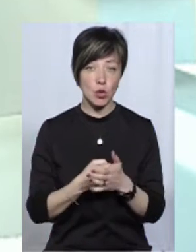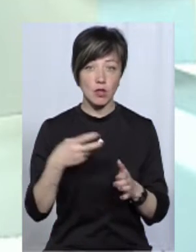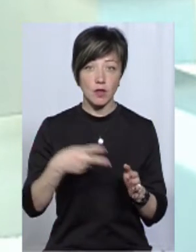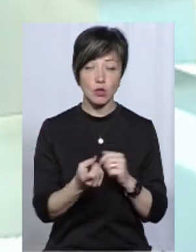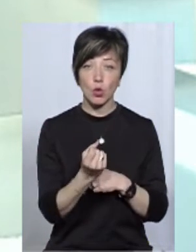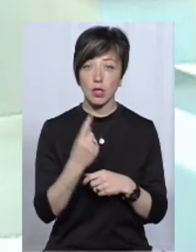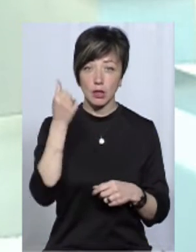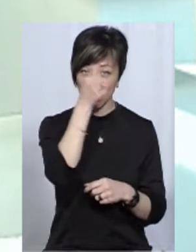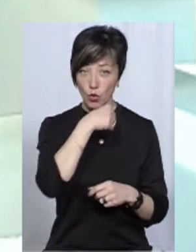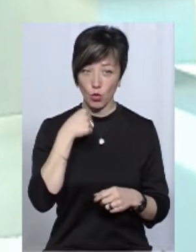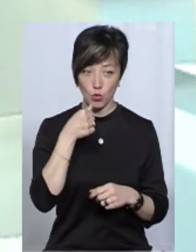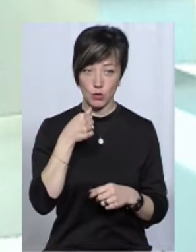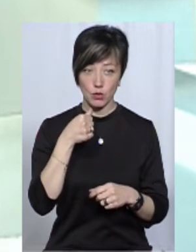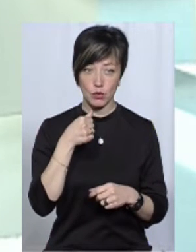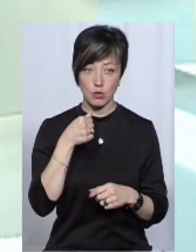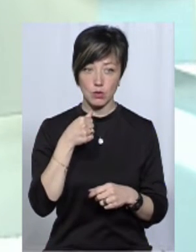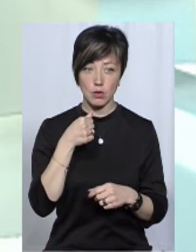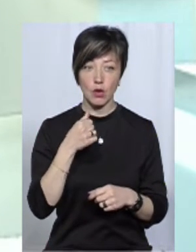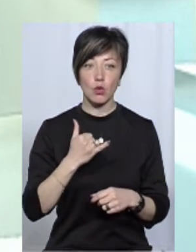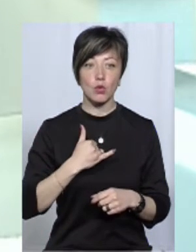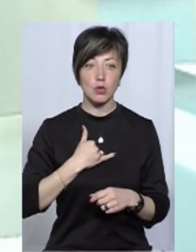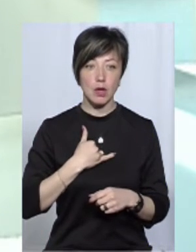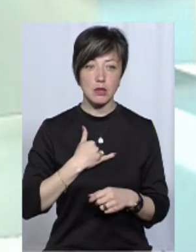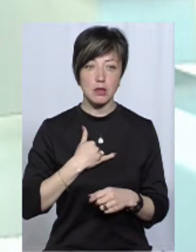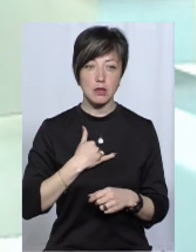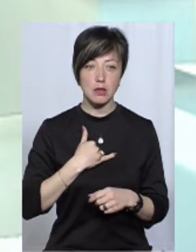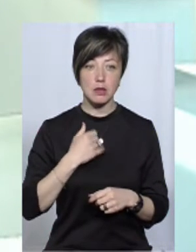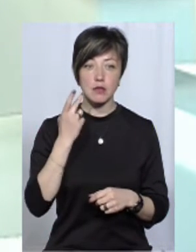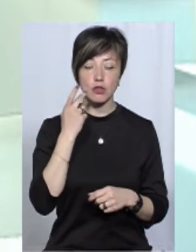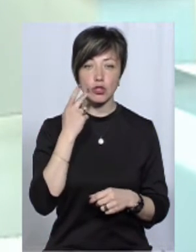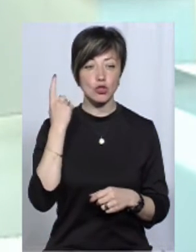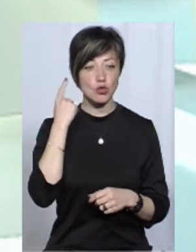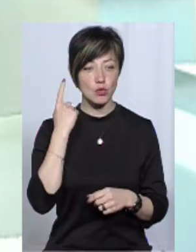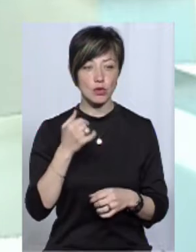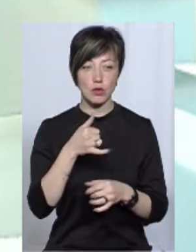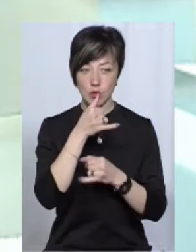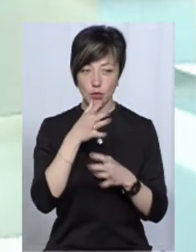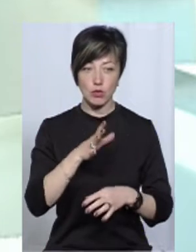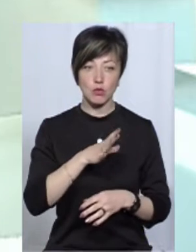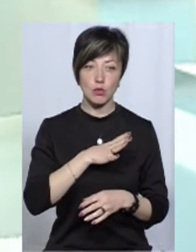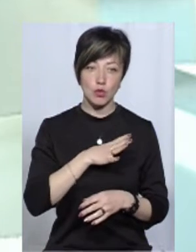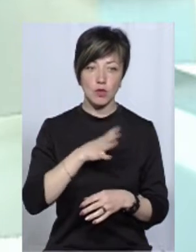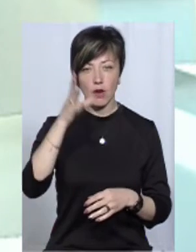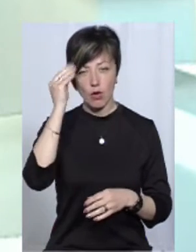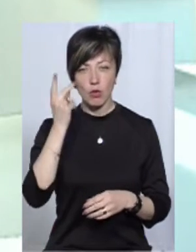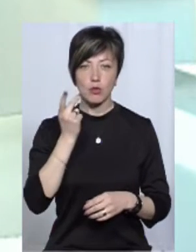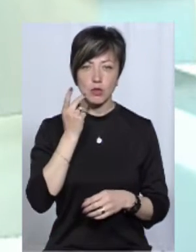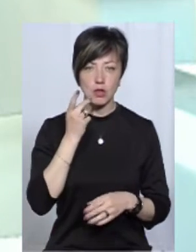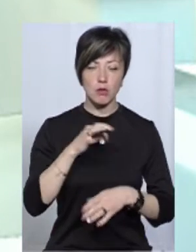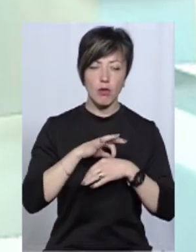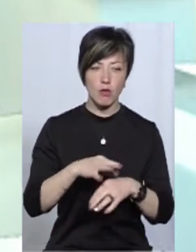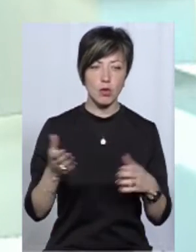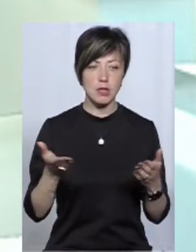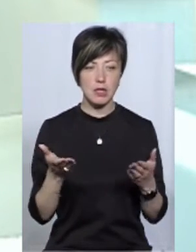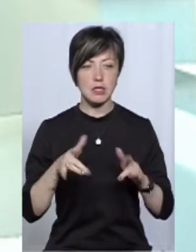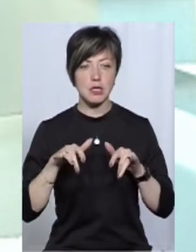2011 року у нас, ну ми завжди чули, що не може бути, тому що враховується, постійно проводяться